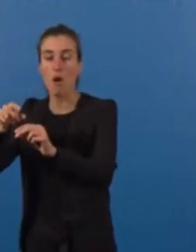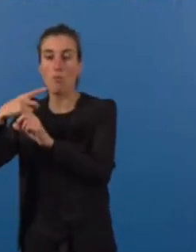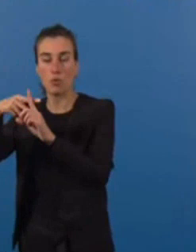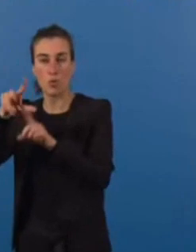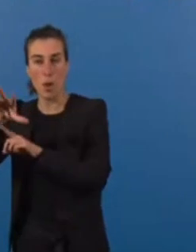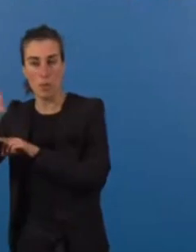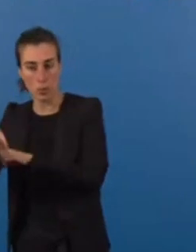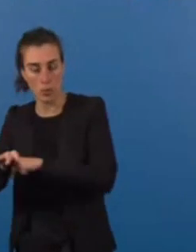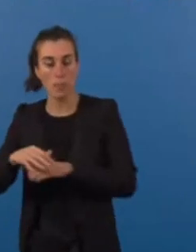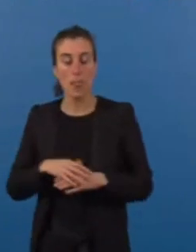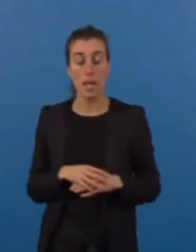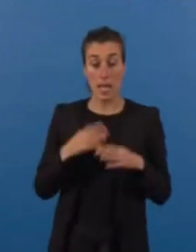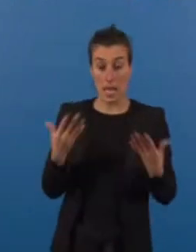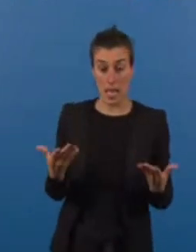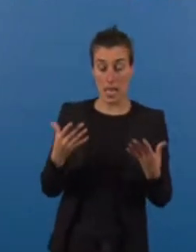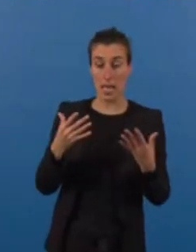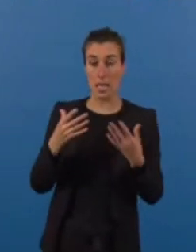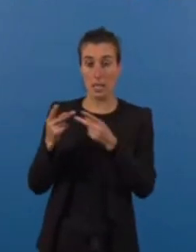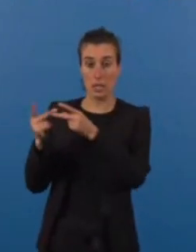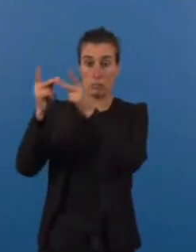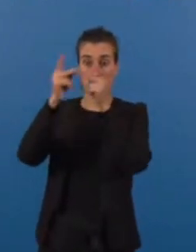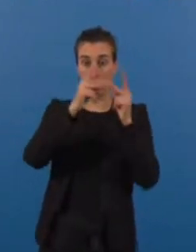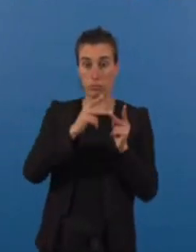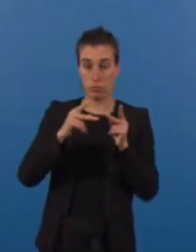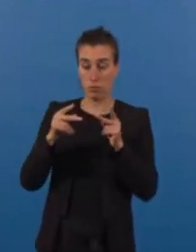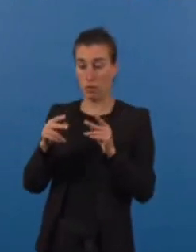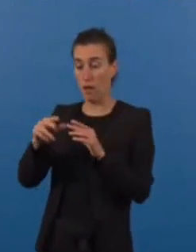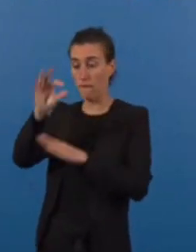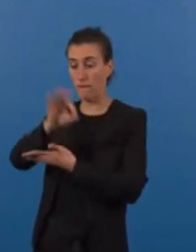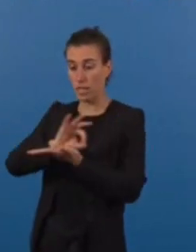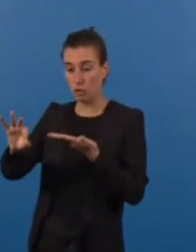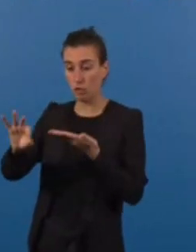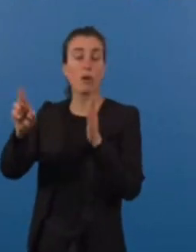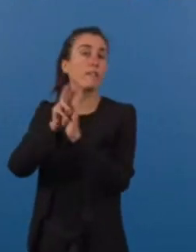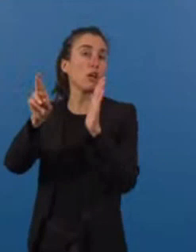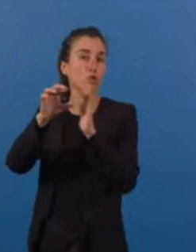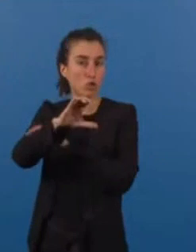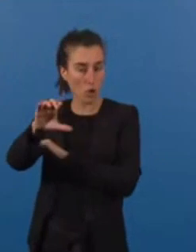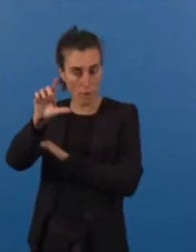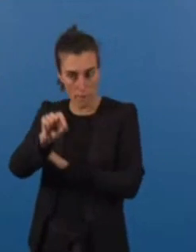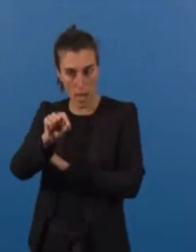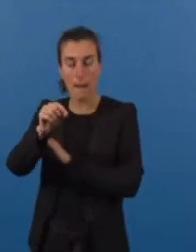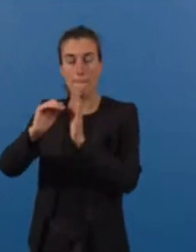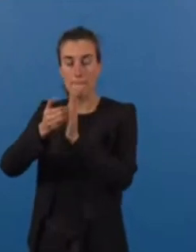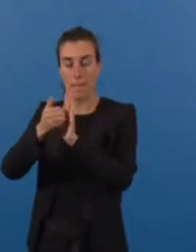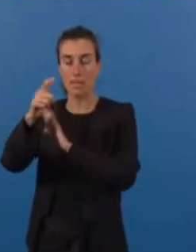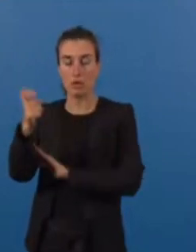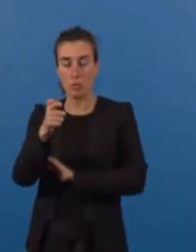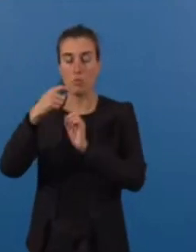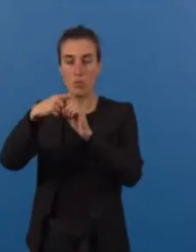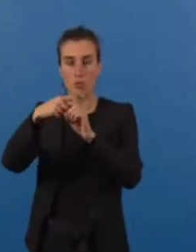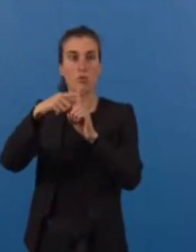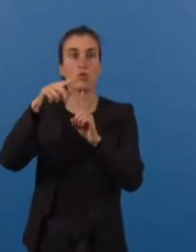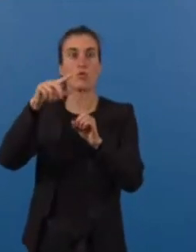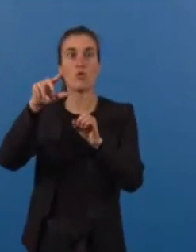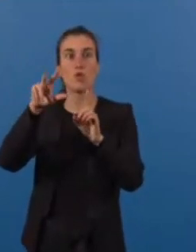comparer les collectivités entre elles, la facture de référence de 120 m3, évoluera en conséquence de plus 3,95%, et donc